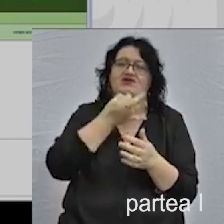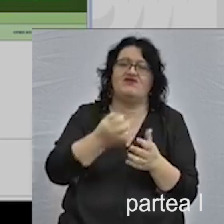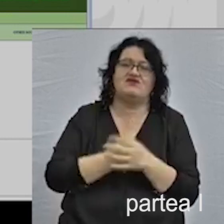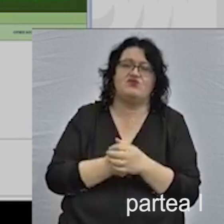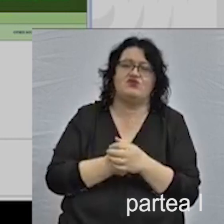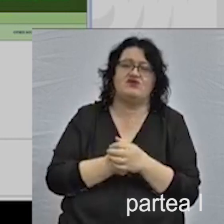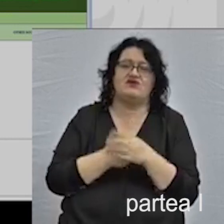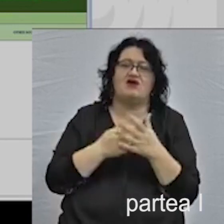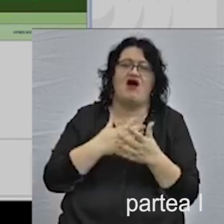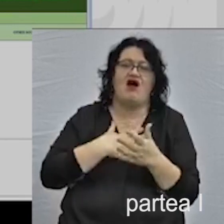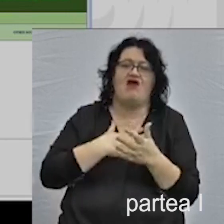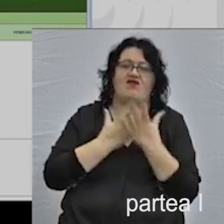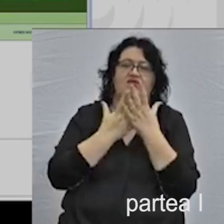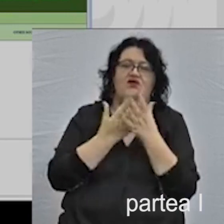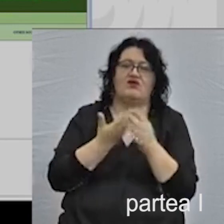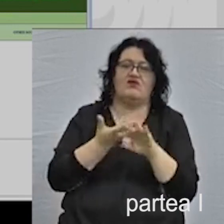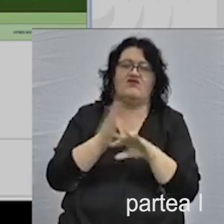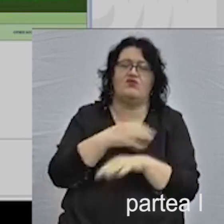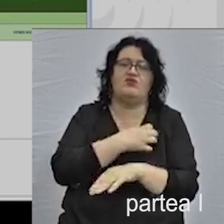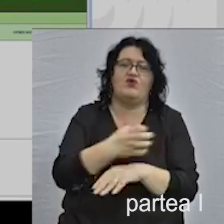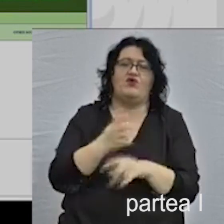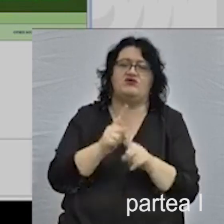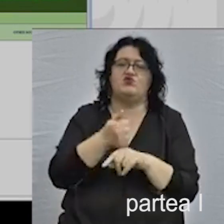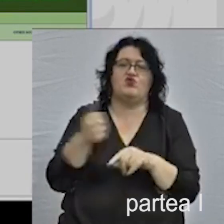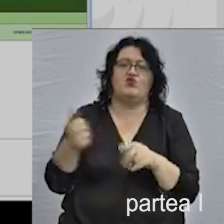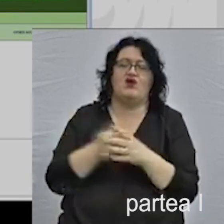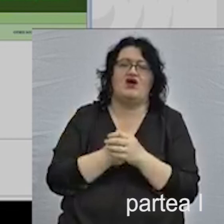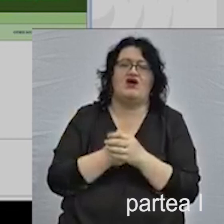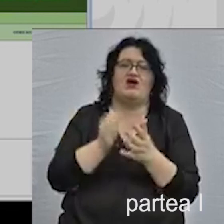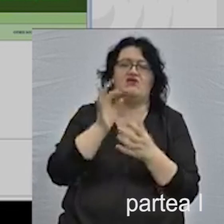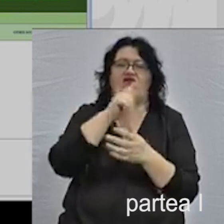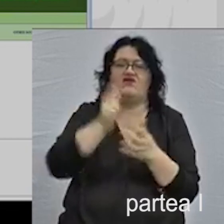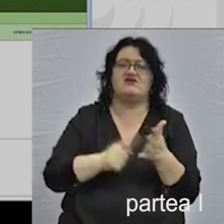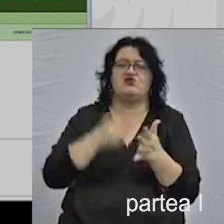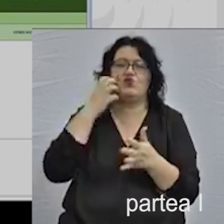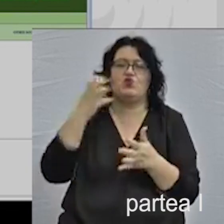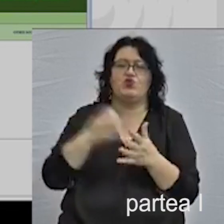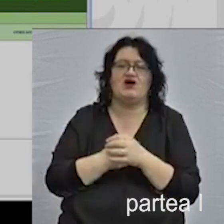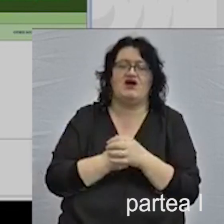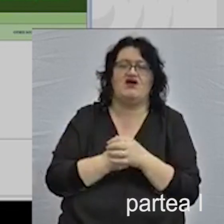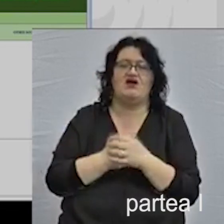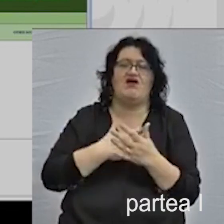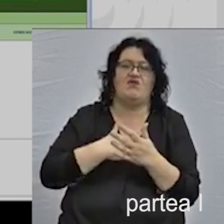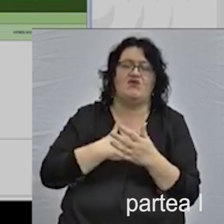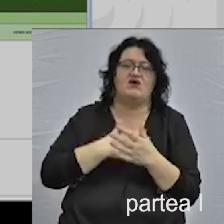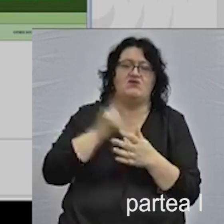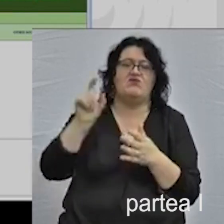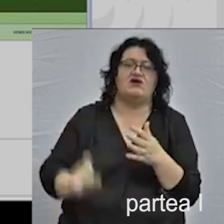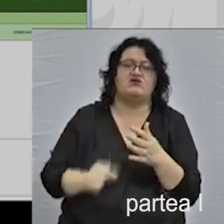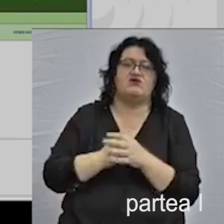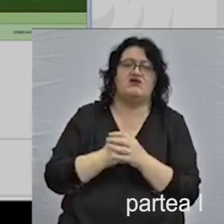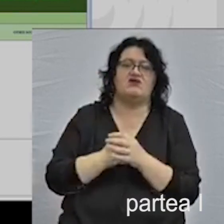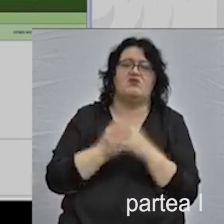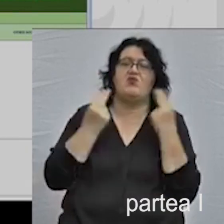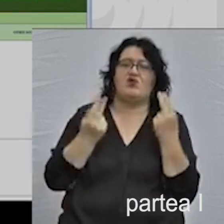că avem o foarte mare bogăție, nu numai fizică, ci și culturală. Avem personalități de